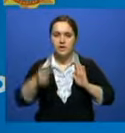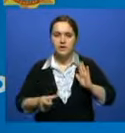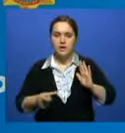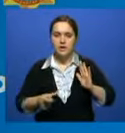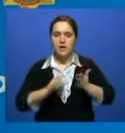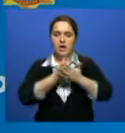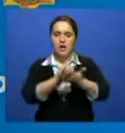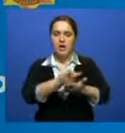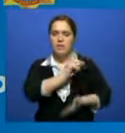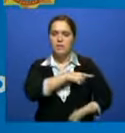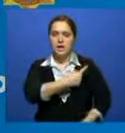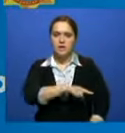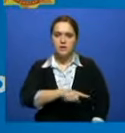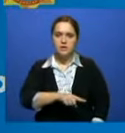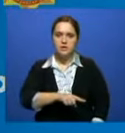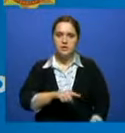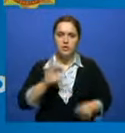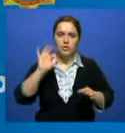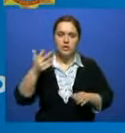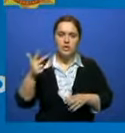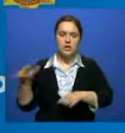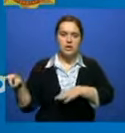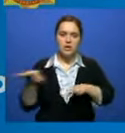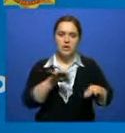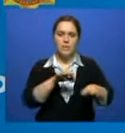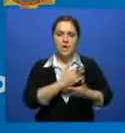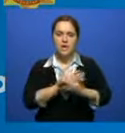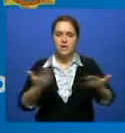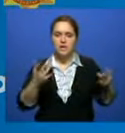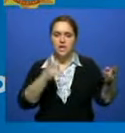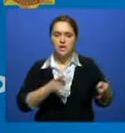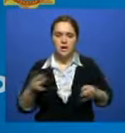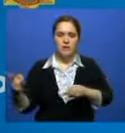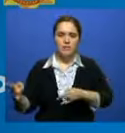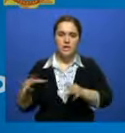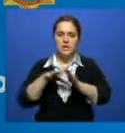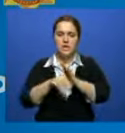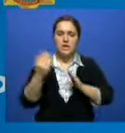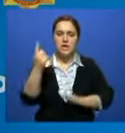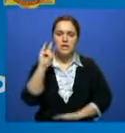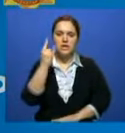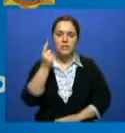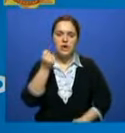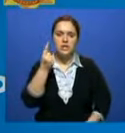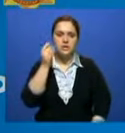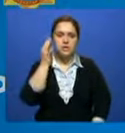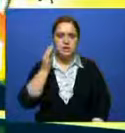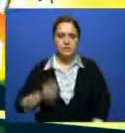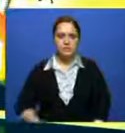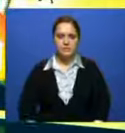доставленные в больницу скорой медицинской помощи с различными травмами. Среди них один ребенок 11 лет.